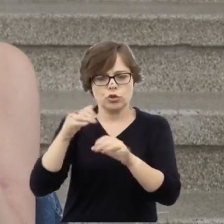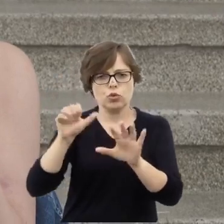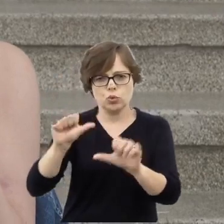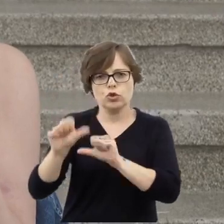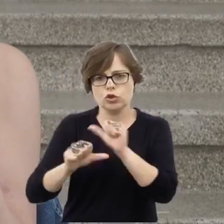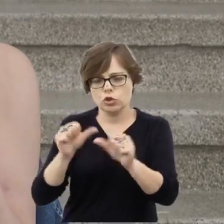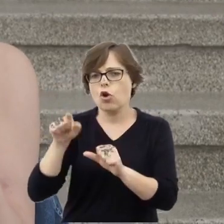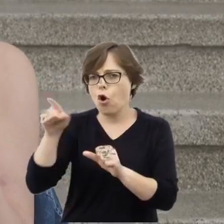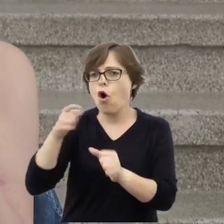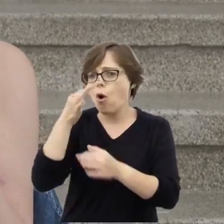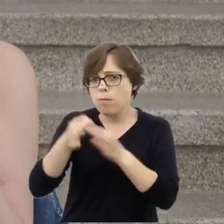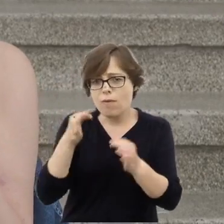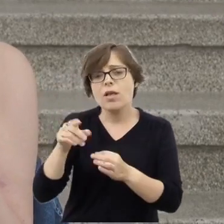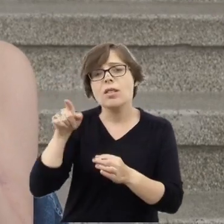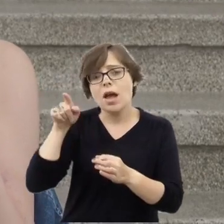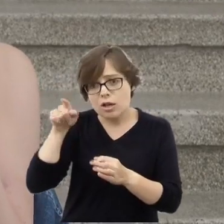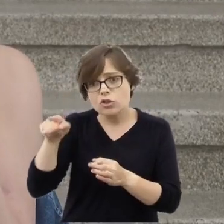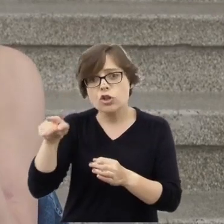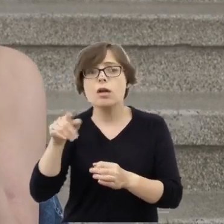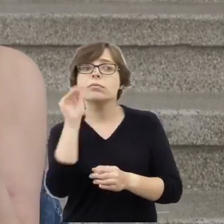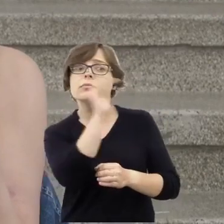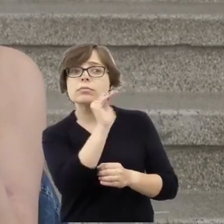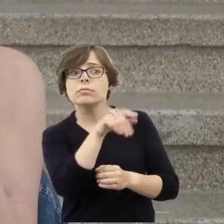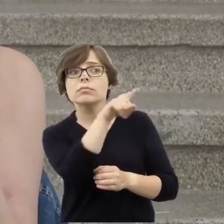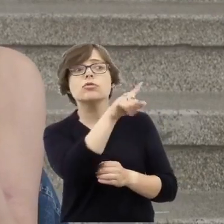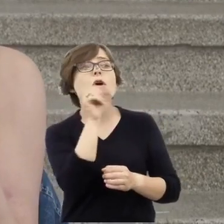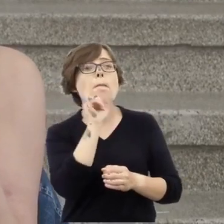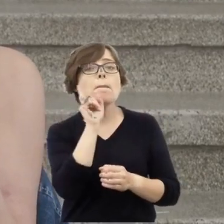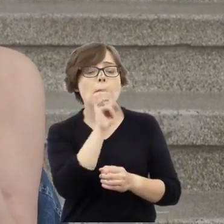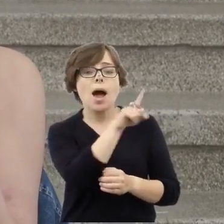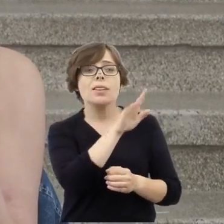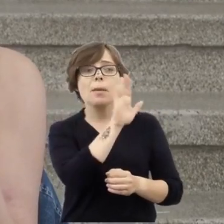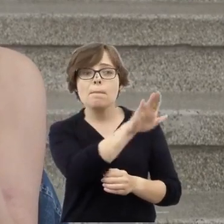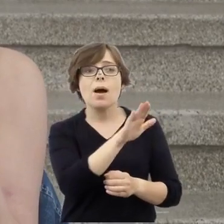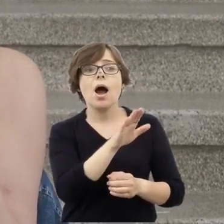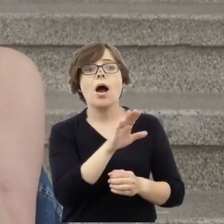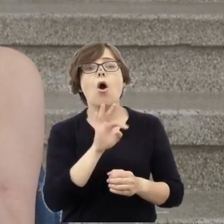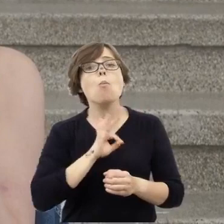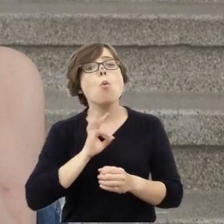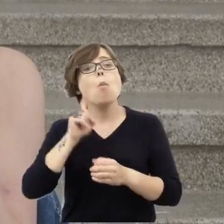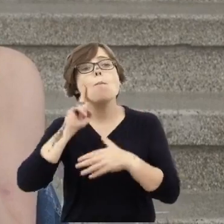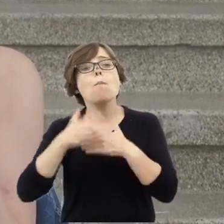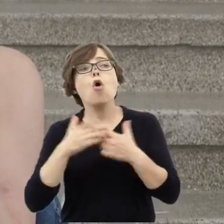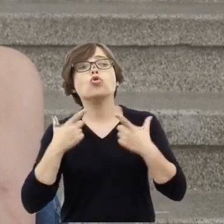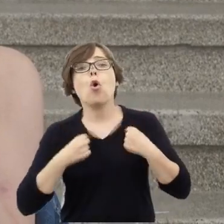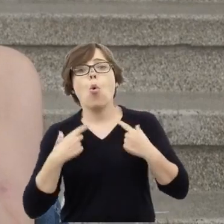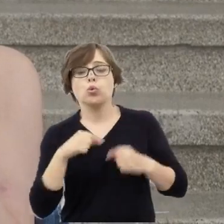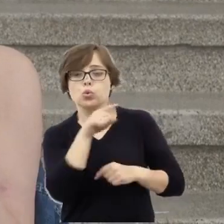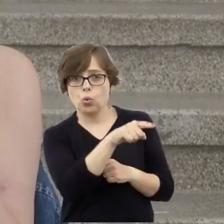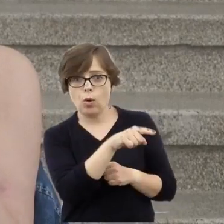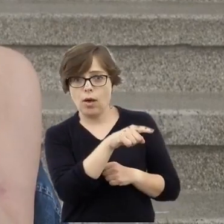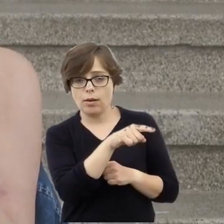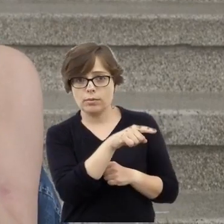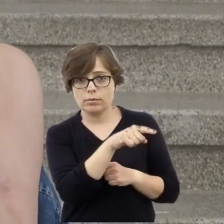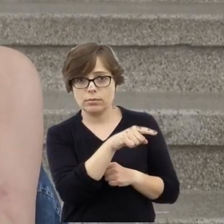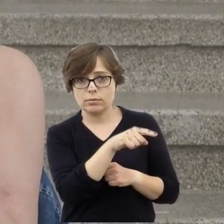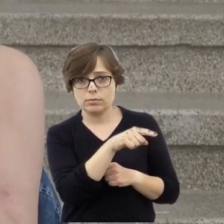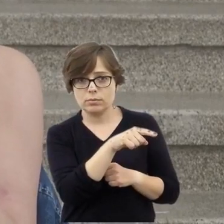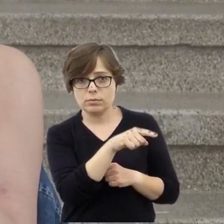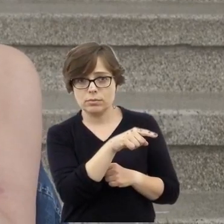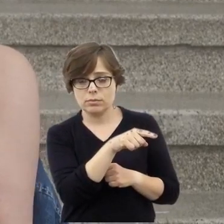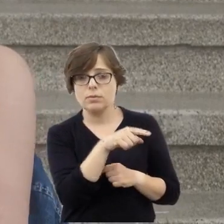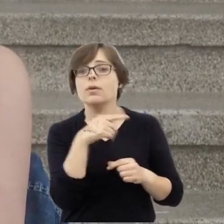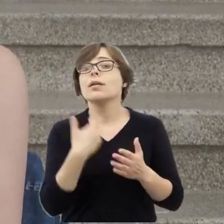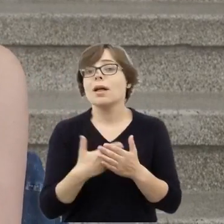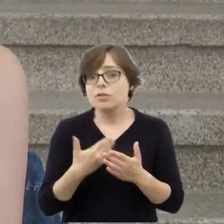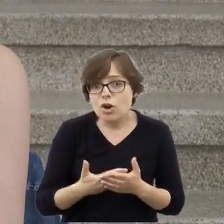i ja wtedy do niego mówię pan ma na sobie koszulę męża mojego. Dokładnie cytuję ten fragment, ponieważ